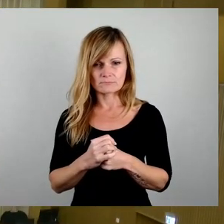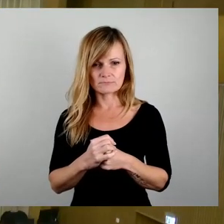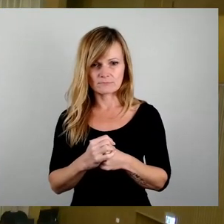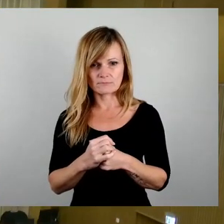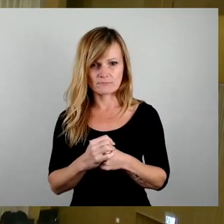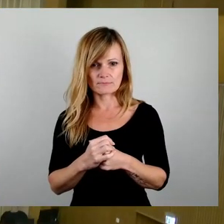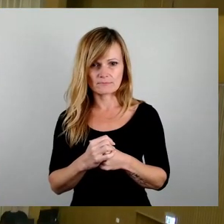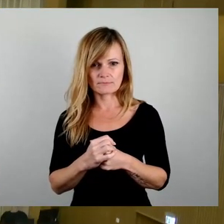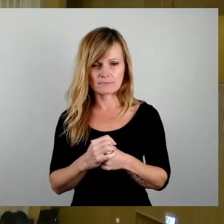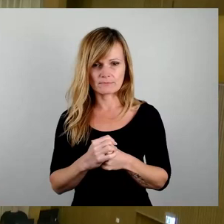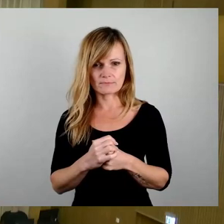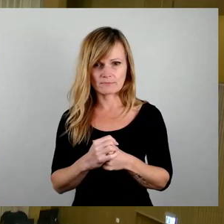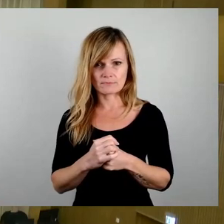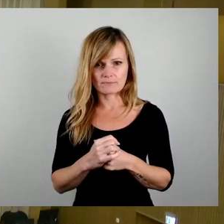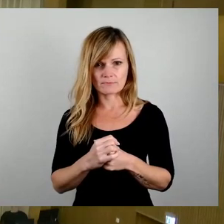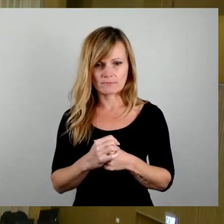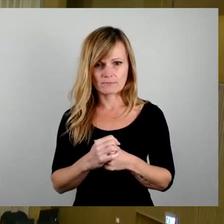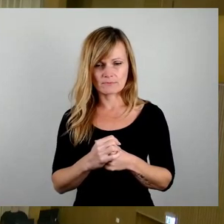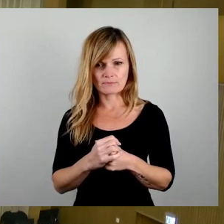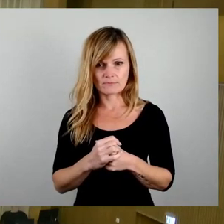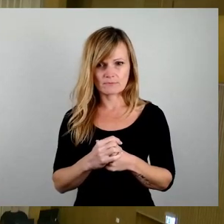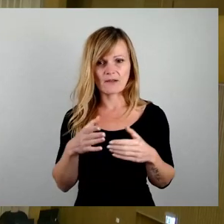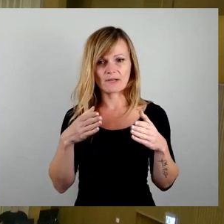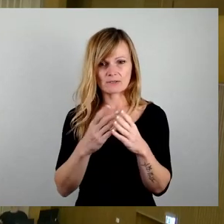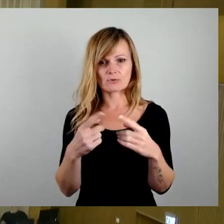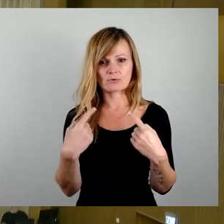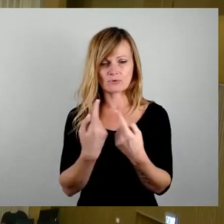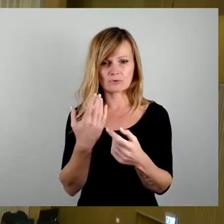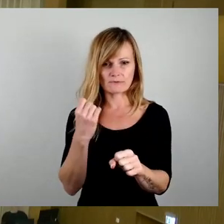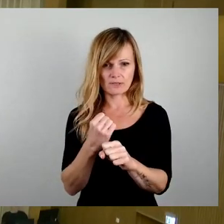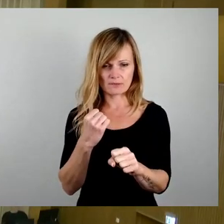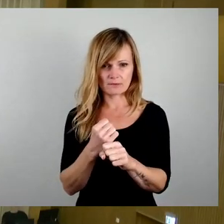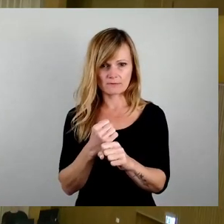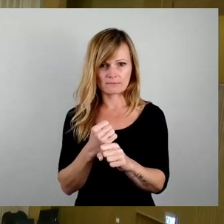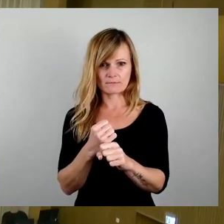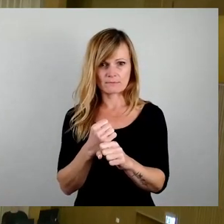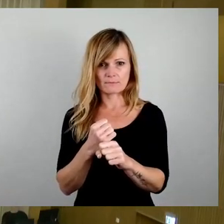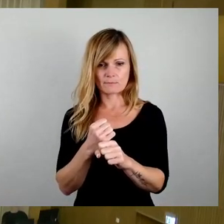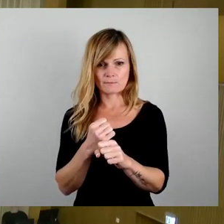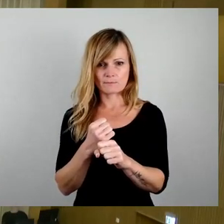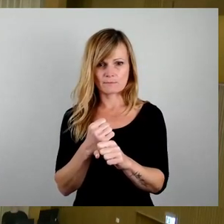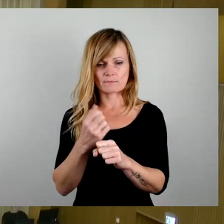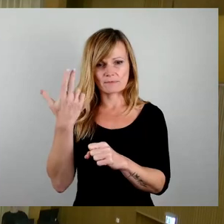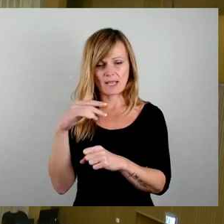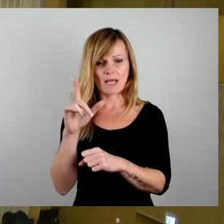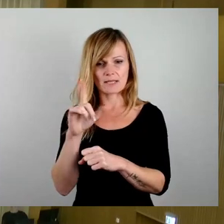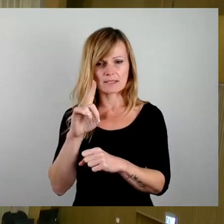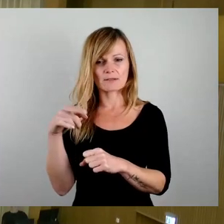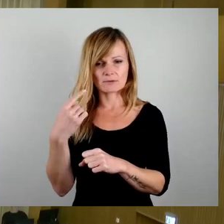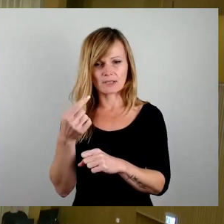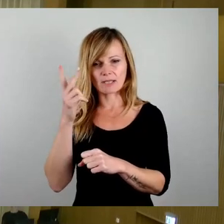So, damit wäre die Fraktionsrunde durch. Als nächster Herr Lichti und dann Herr Gießling.